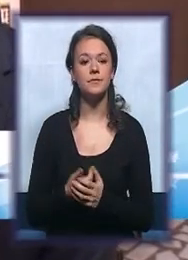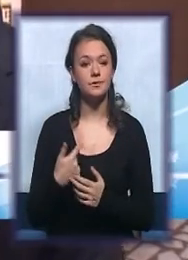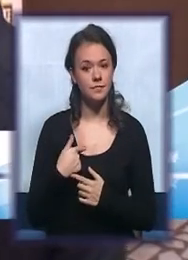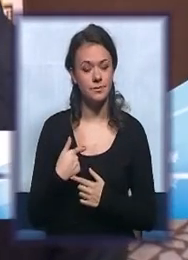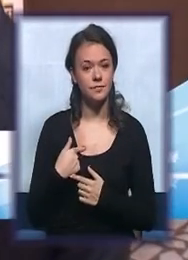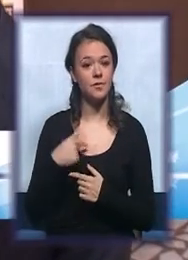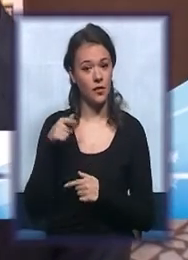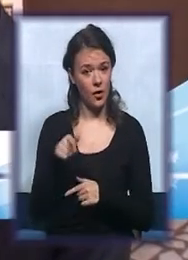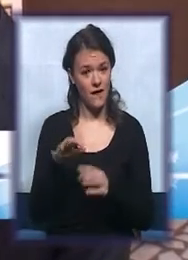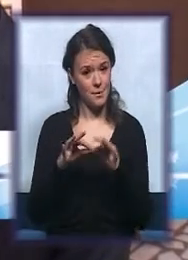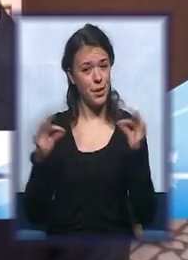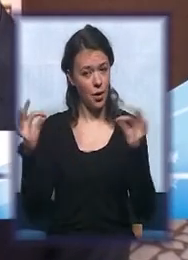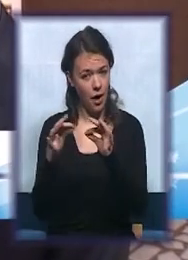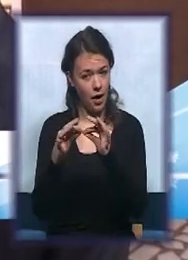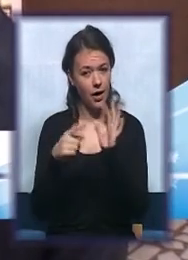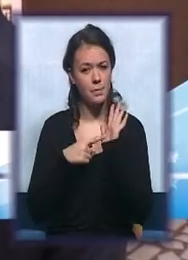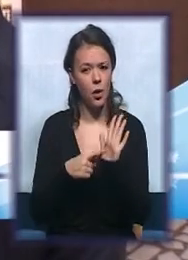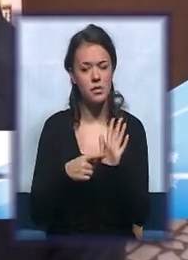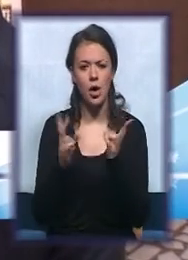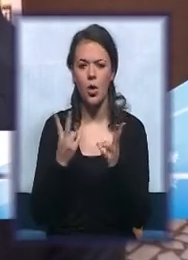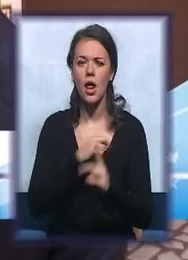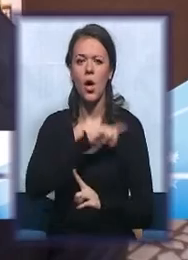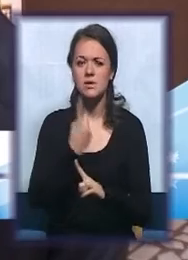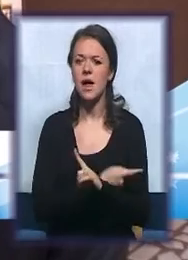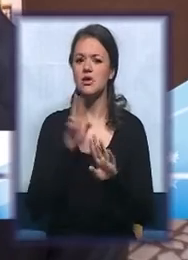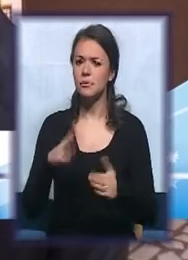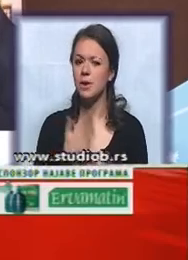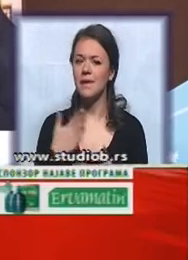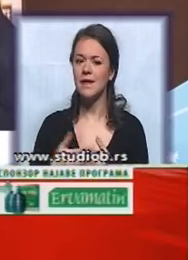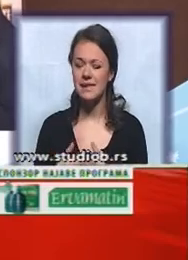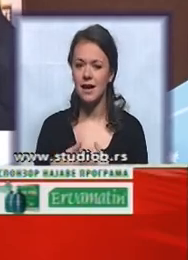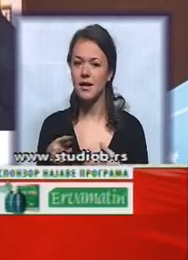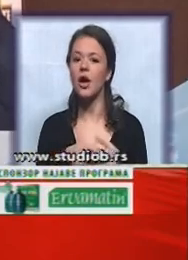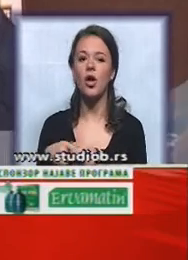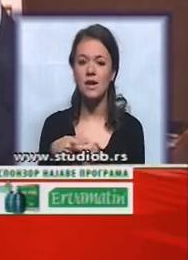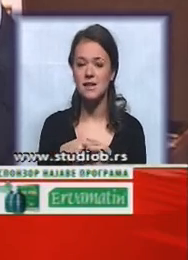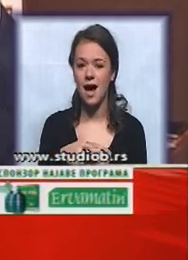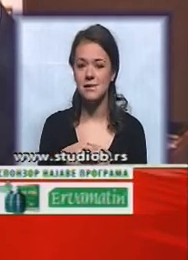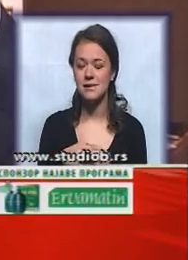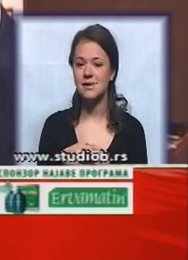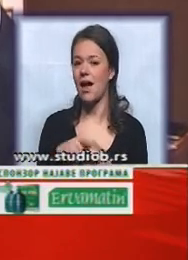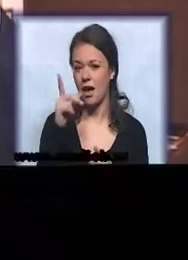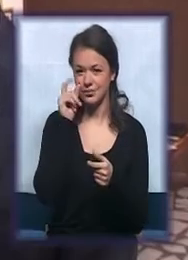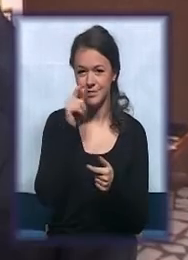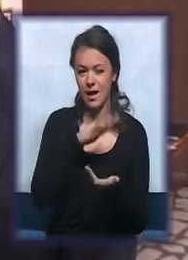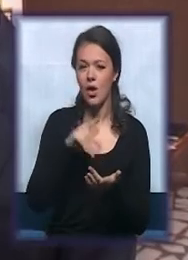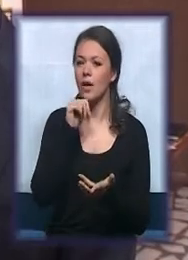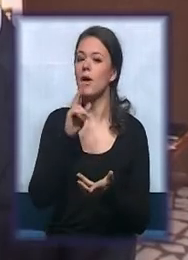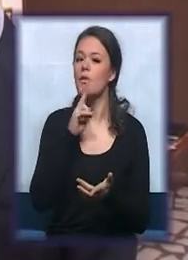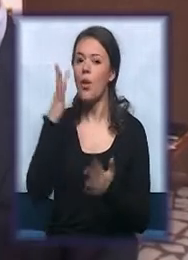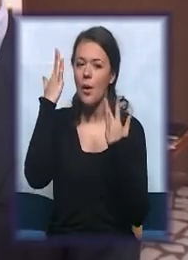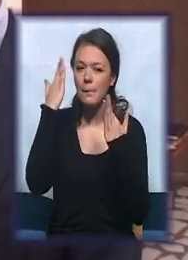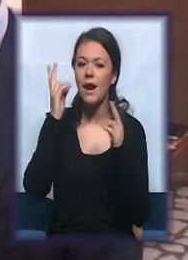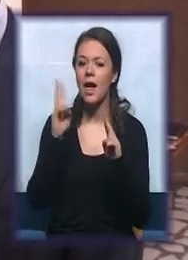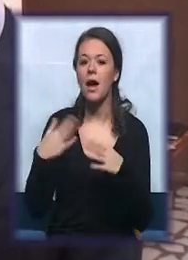Ovo projekat pokazuje koliko snažna može biti saradnja između organizacija civilnog društva, pojedinaca koji brinu o tome kako žive